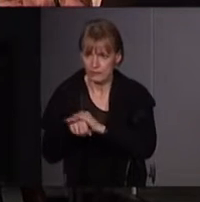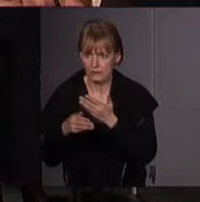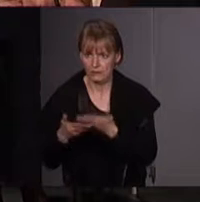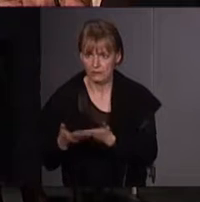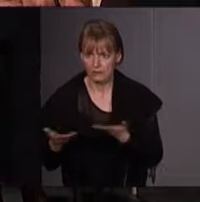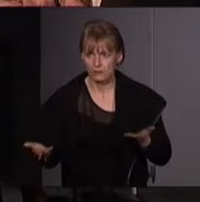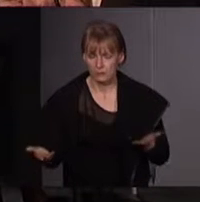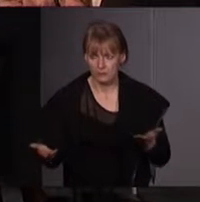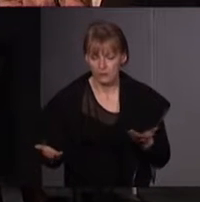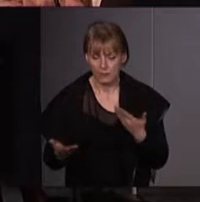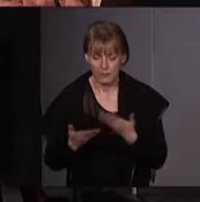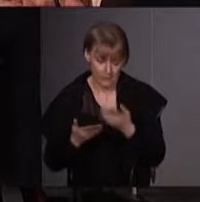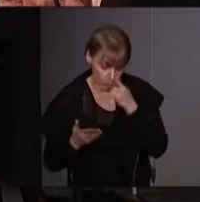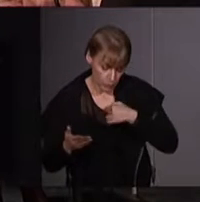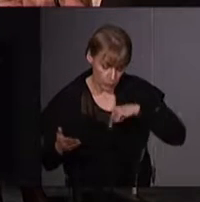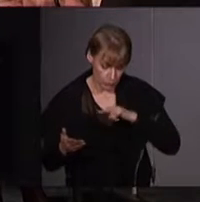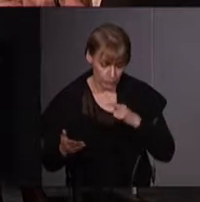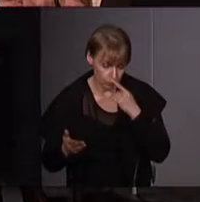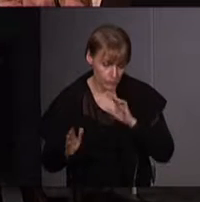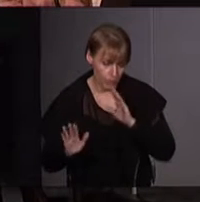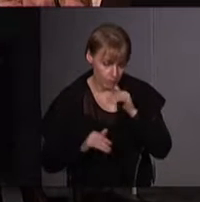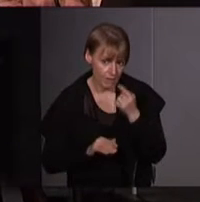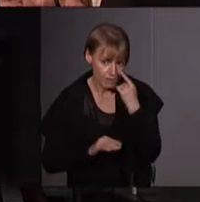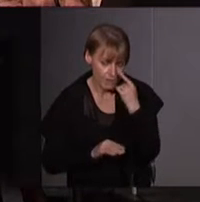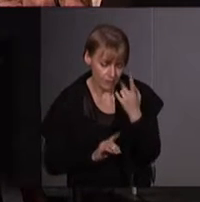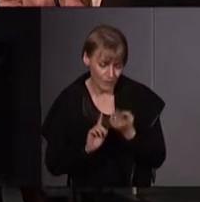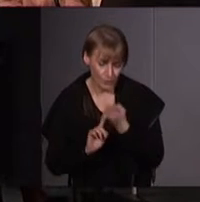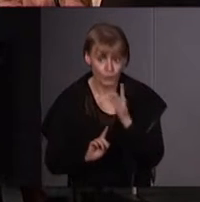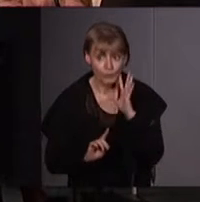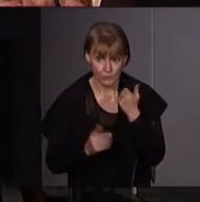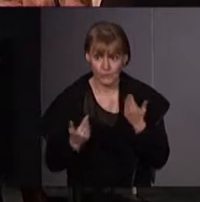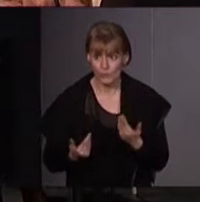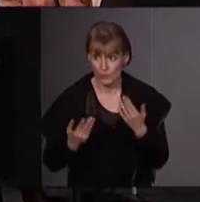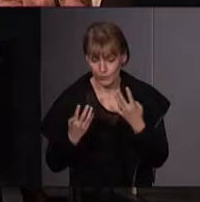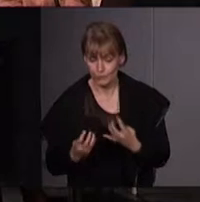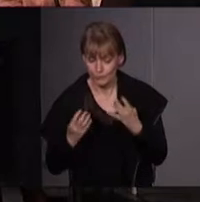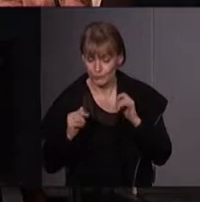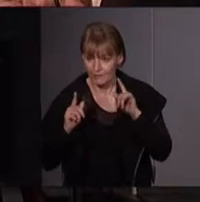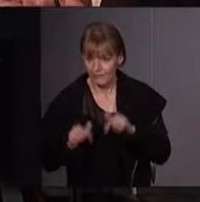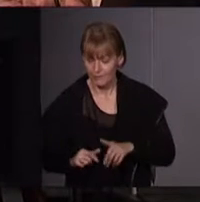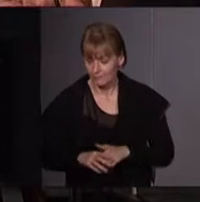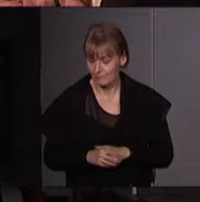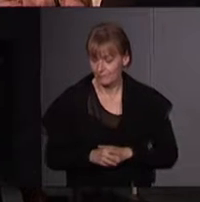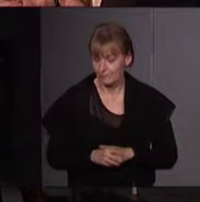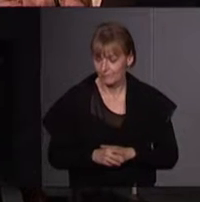ce qui va être très important pour nous tout à l'heure, et c'est la raison pour laquelle nous sommes ici avec elle aujourd'hui.